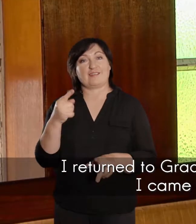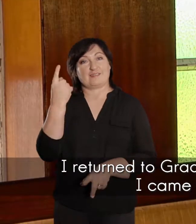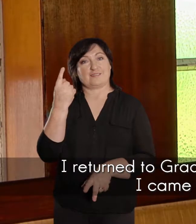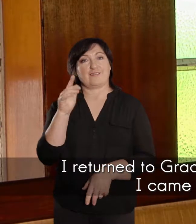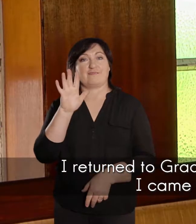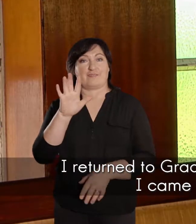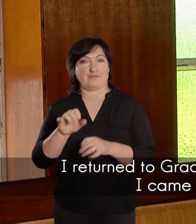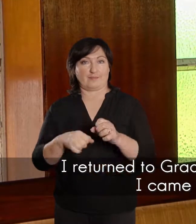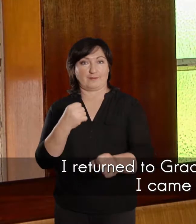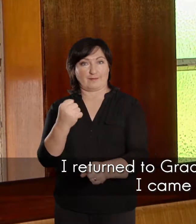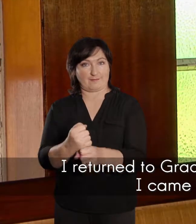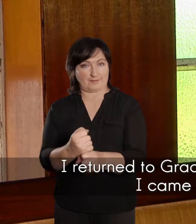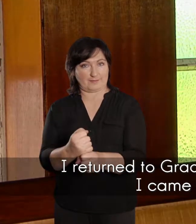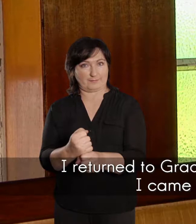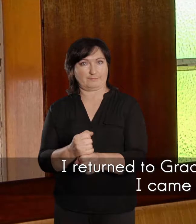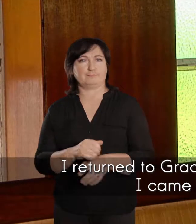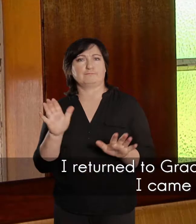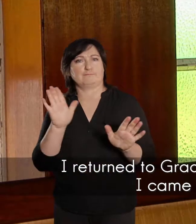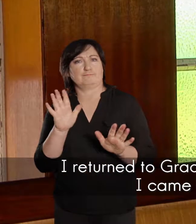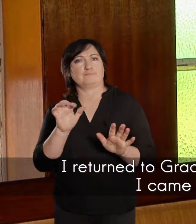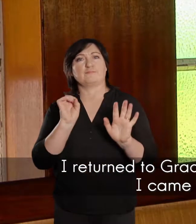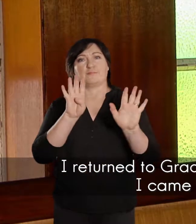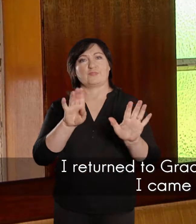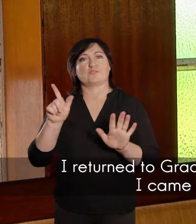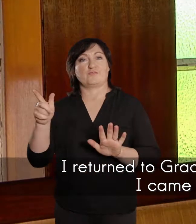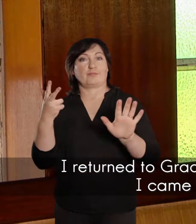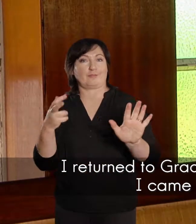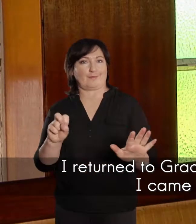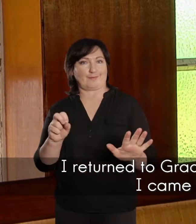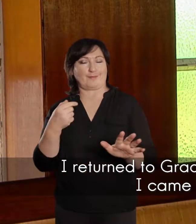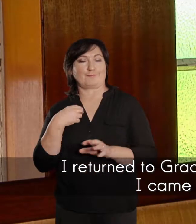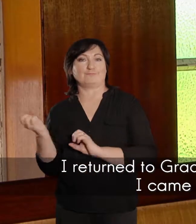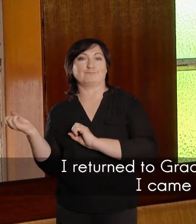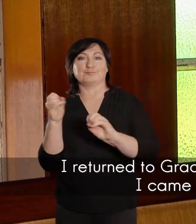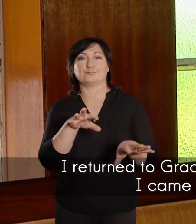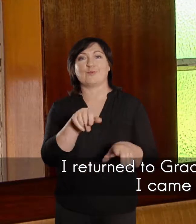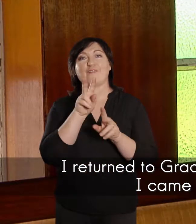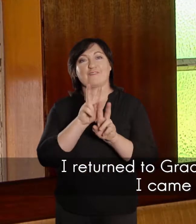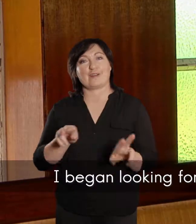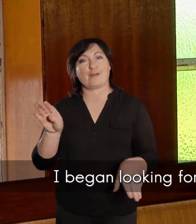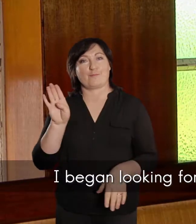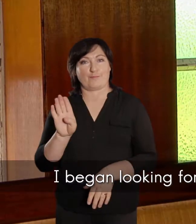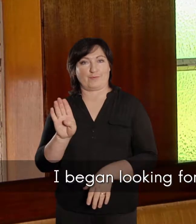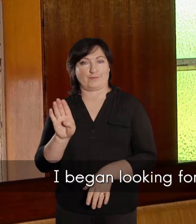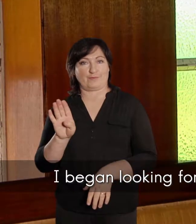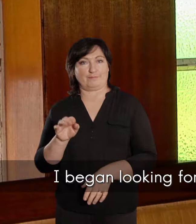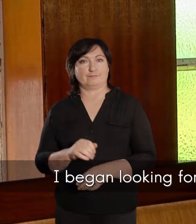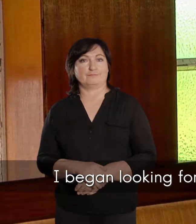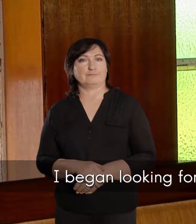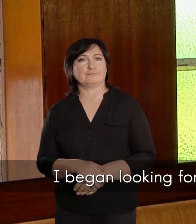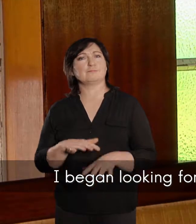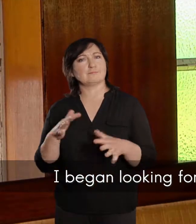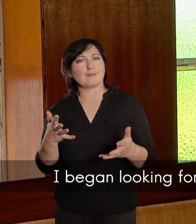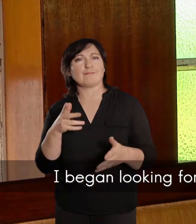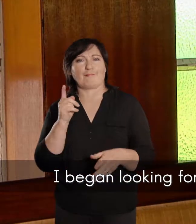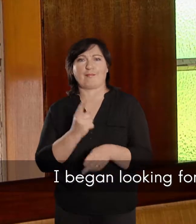jaar en so by 87 het ek my kon vestig in Vredenburg en dan nou